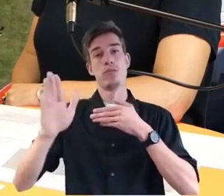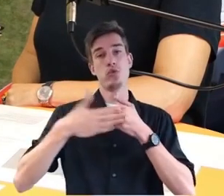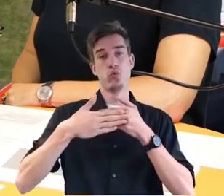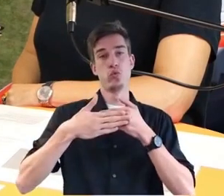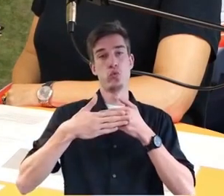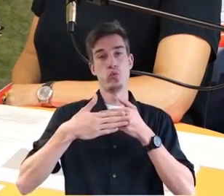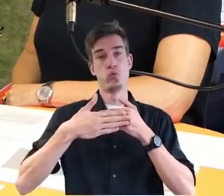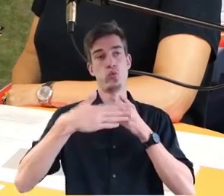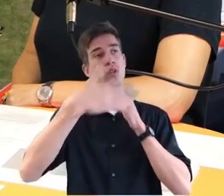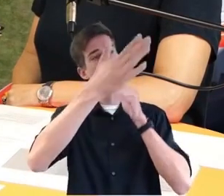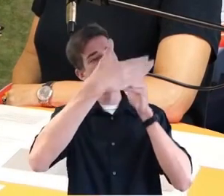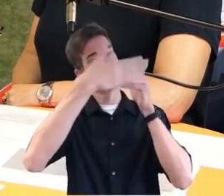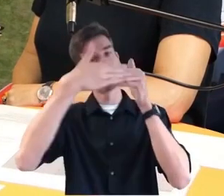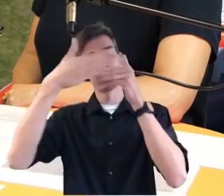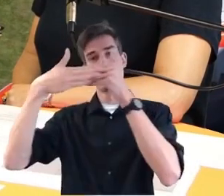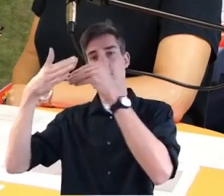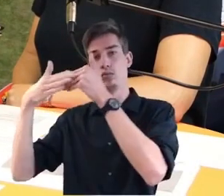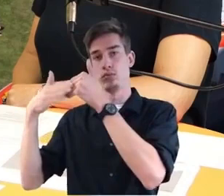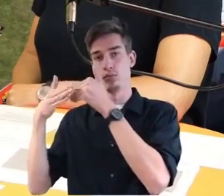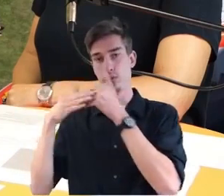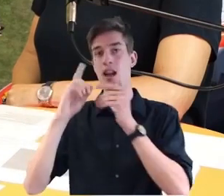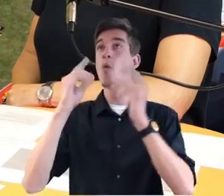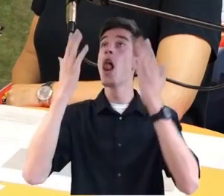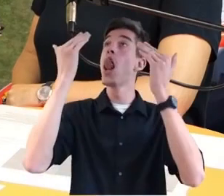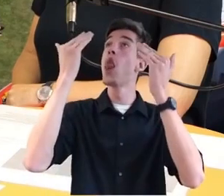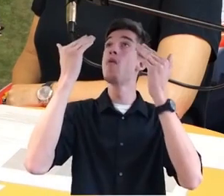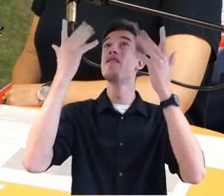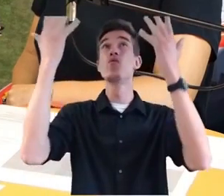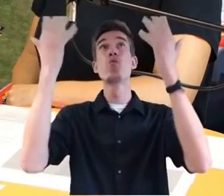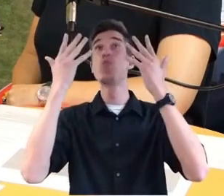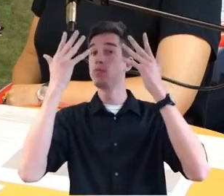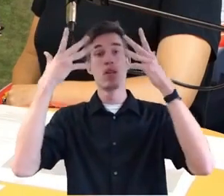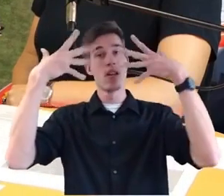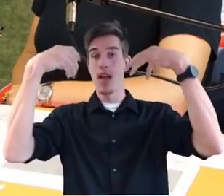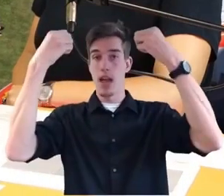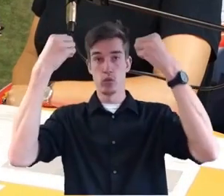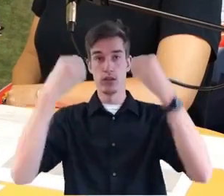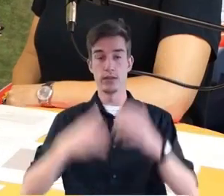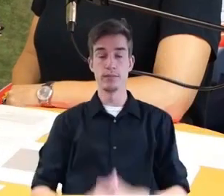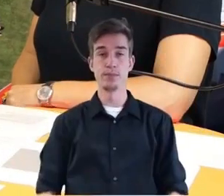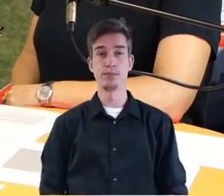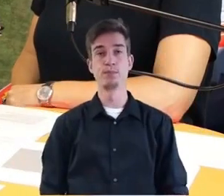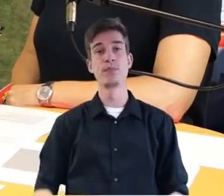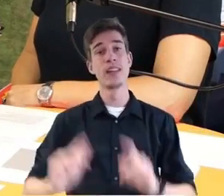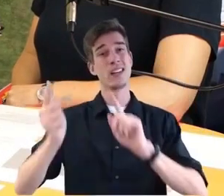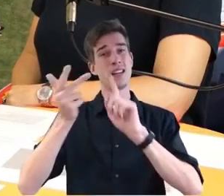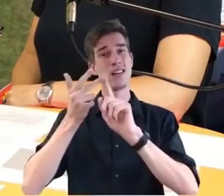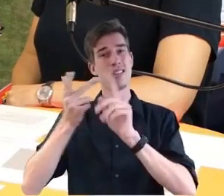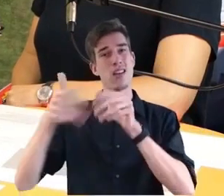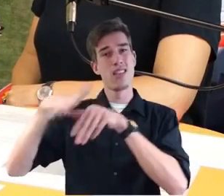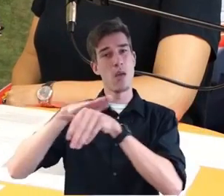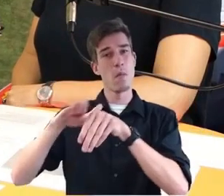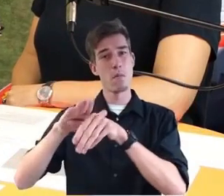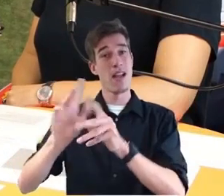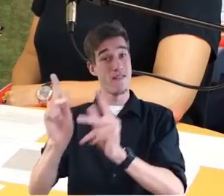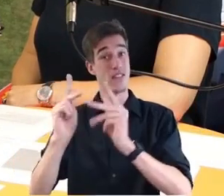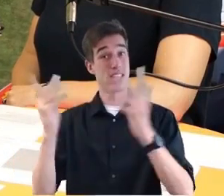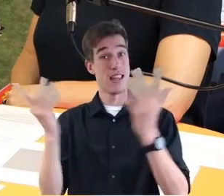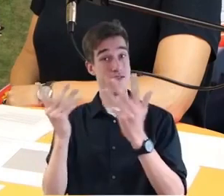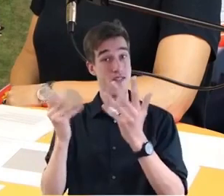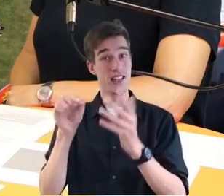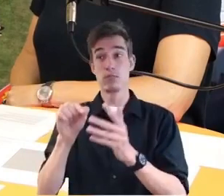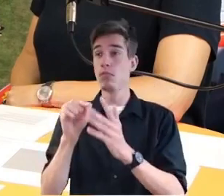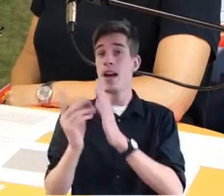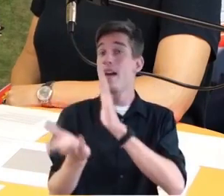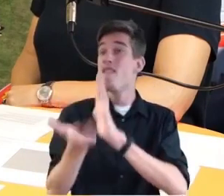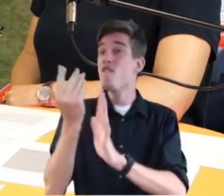Sie Fenster, schalten Sie Lüftungsanlagen aus. Also eine konkrete Handlungsempfehlung. Der dritte Ast ist, oder der dritte wichtige Punkt der Warnmeldung, ist die Information, von wem